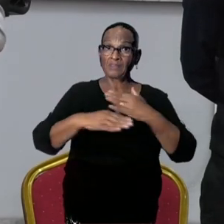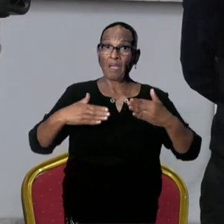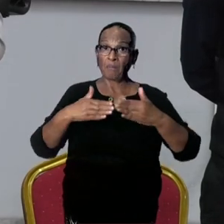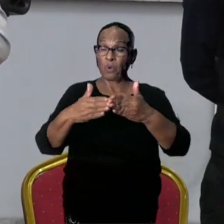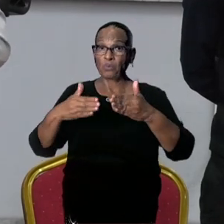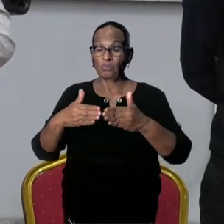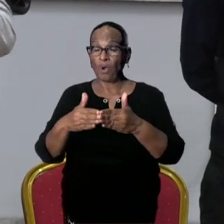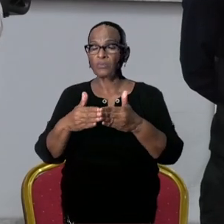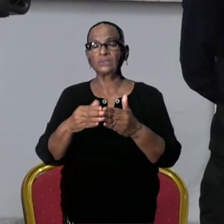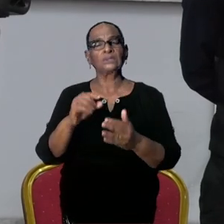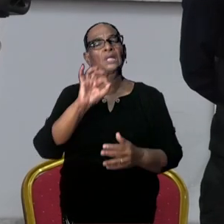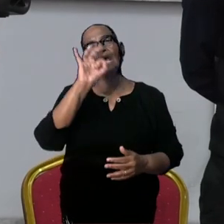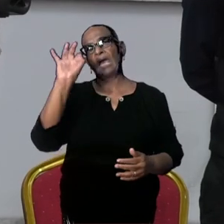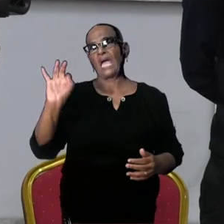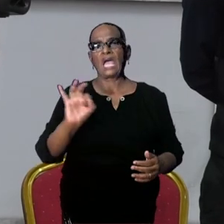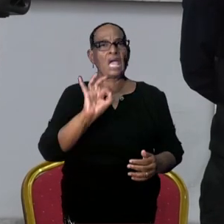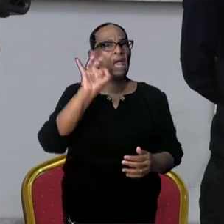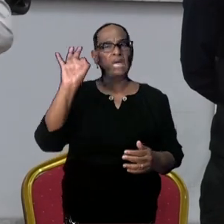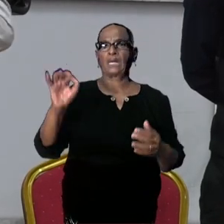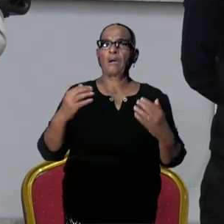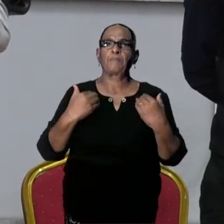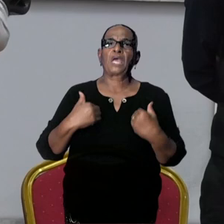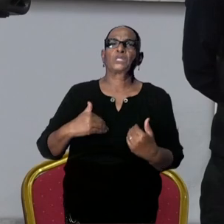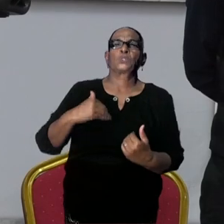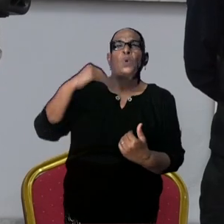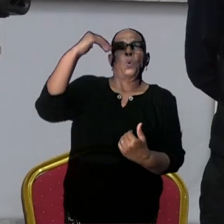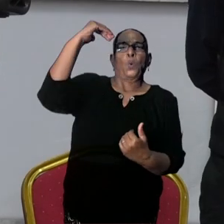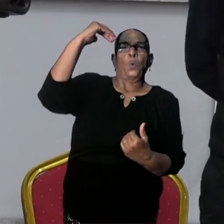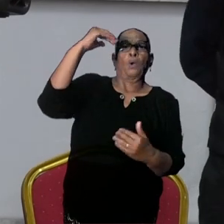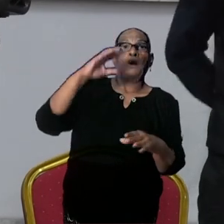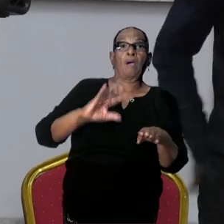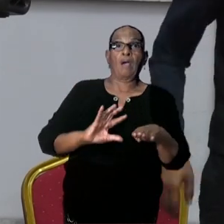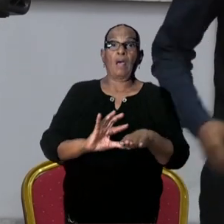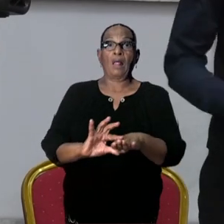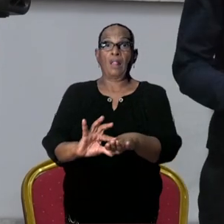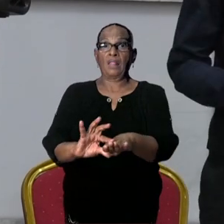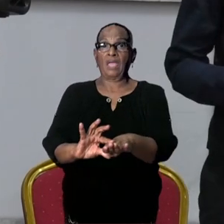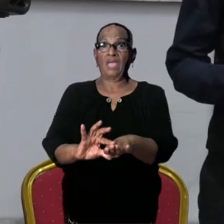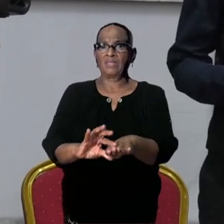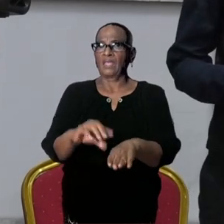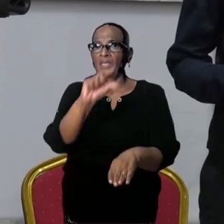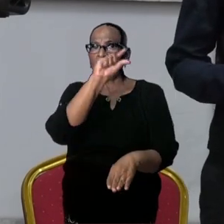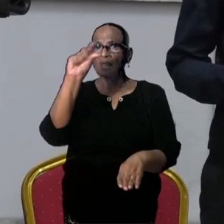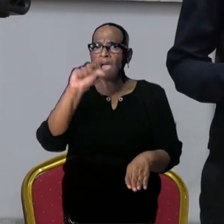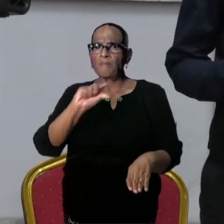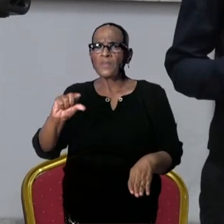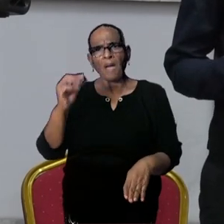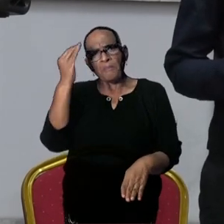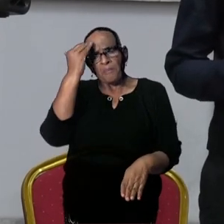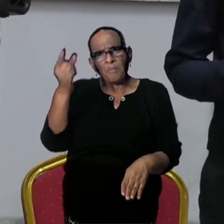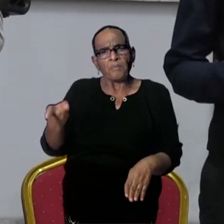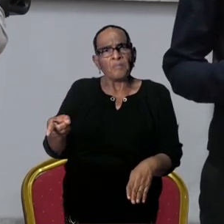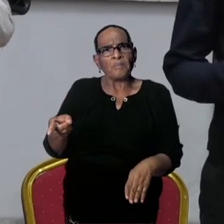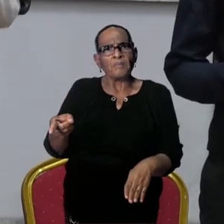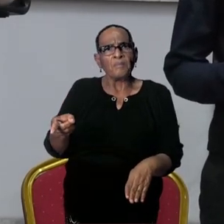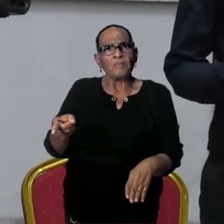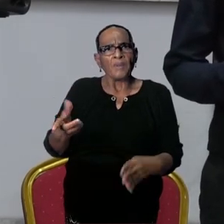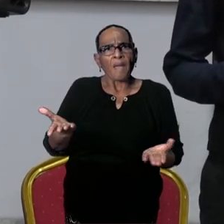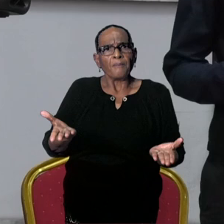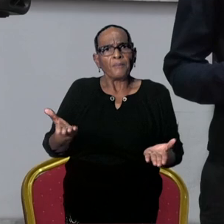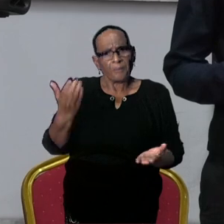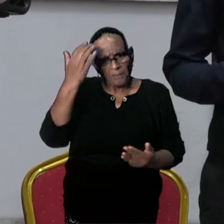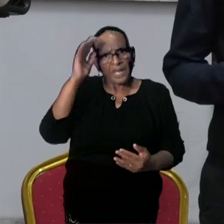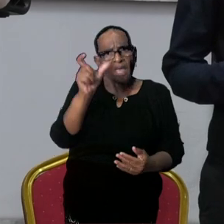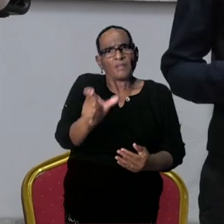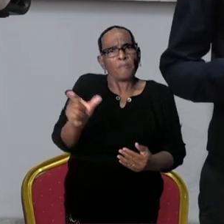namen van hogeplaatsde mensen die goede lijnen met de politiek hebben, die namen worden genoemd. Er was zelf een verband gelegd met